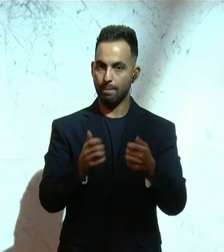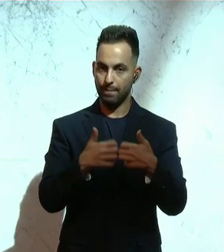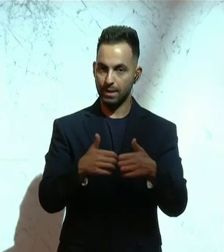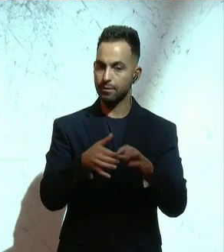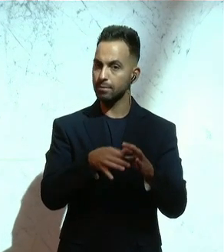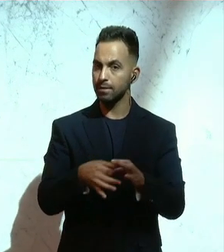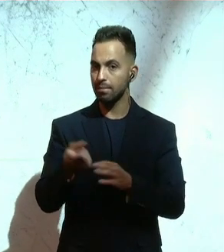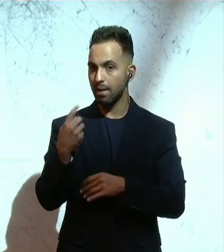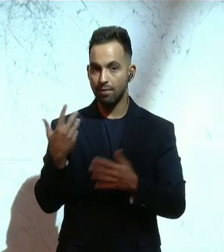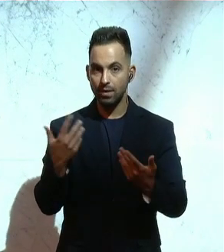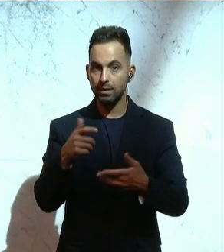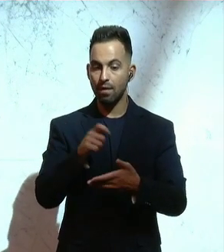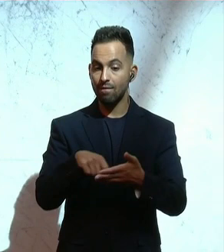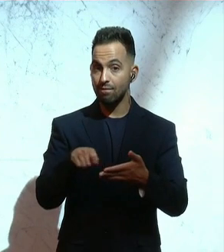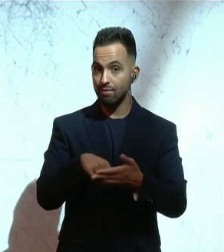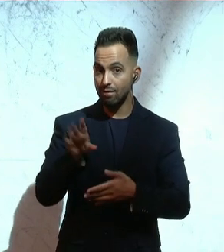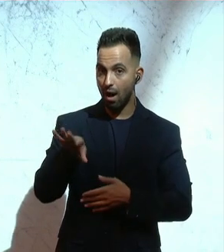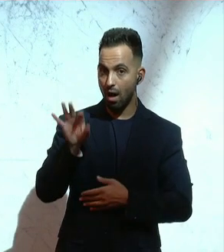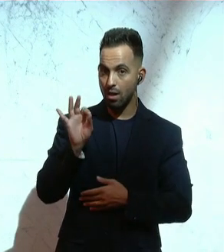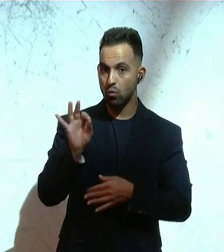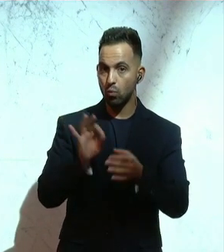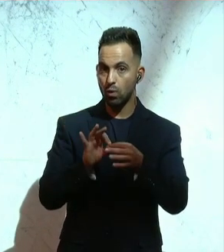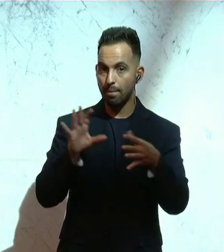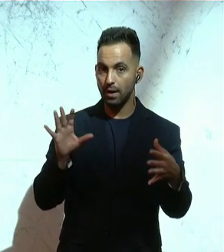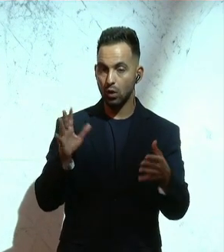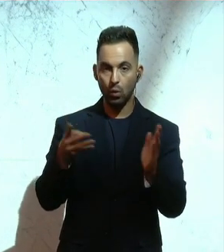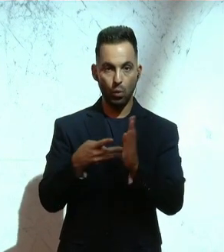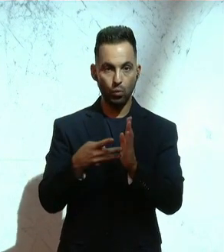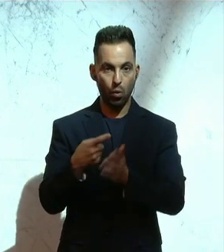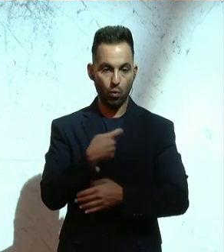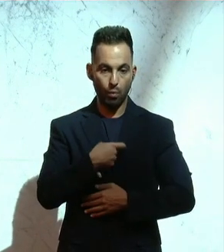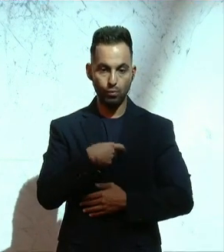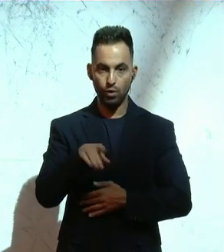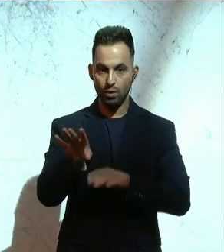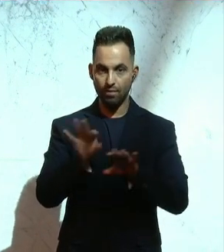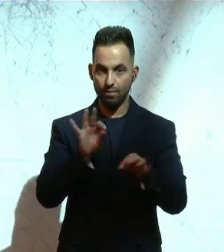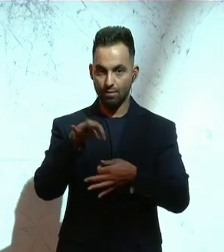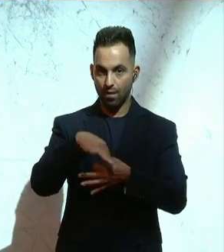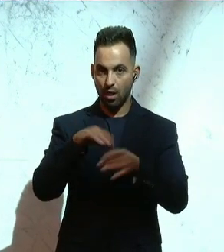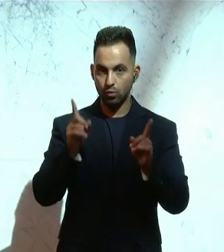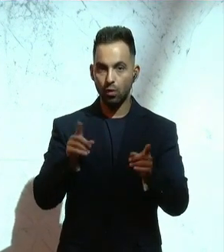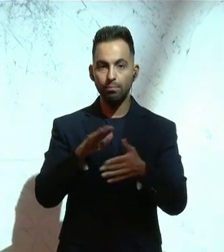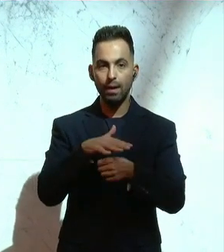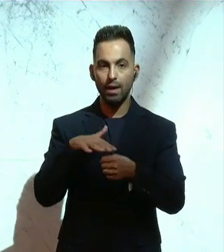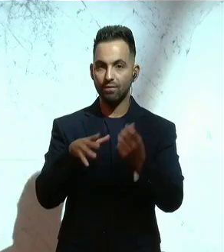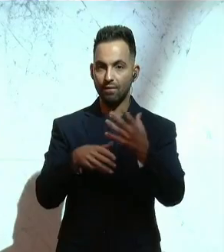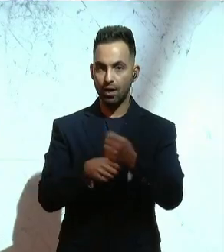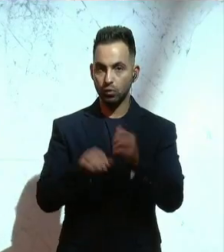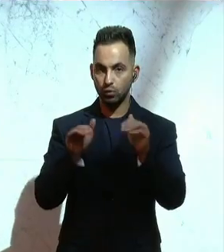Vorschlags für die Wahl eines... Vielen Geschäftsführungserklärungen von der zweiten